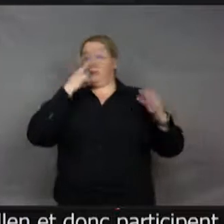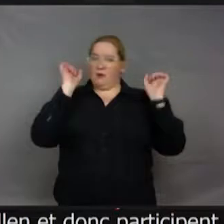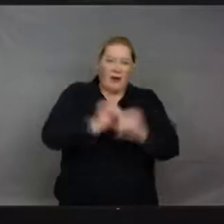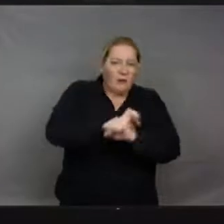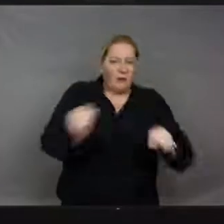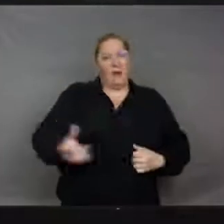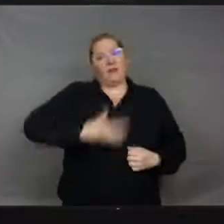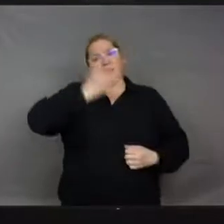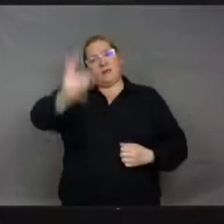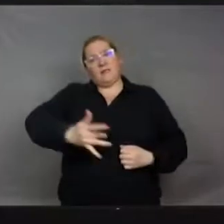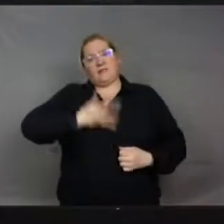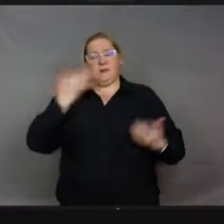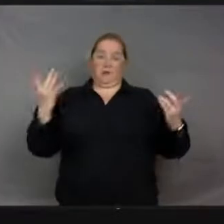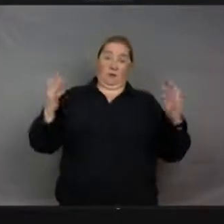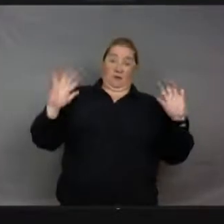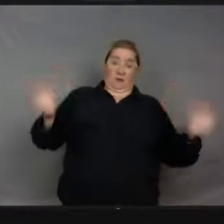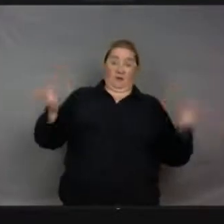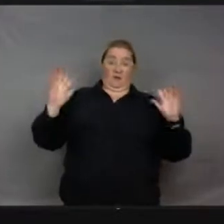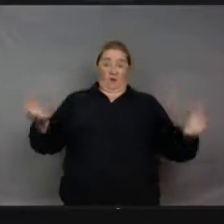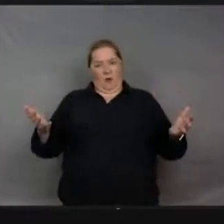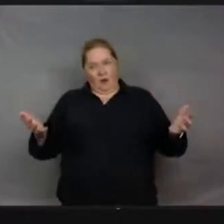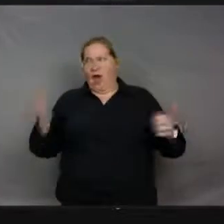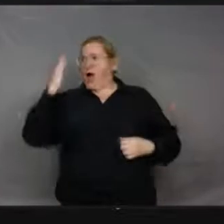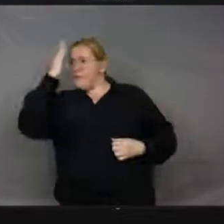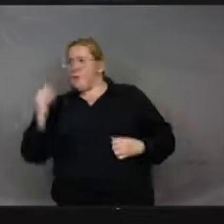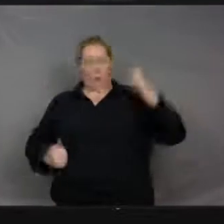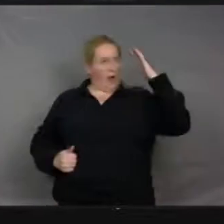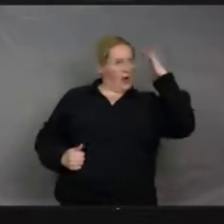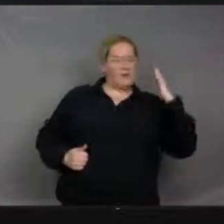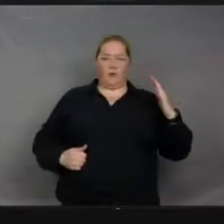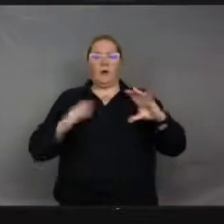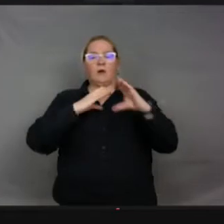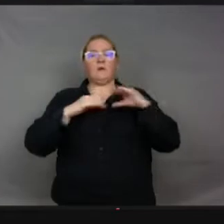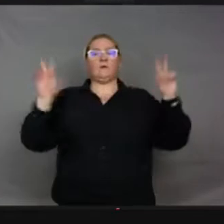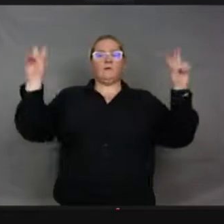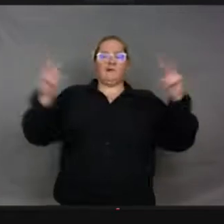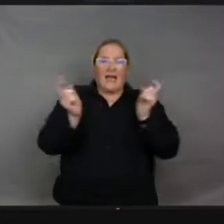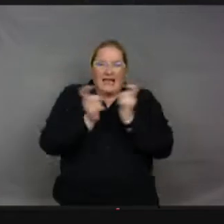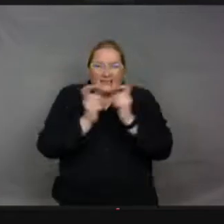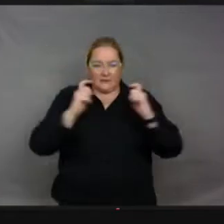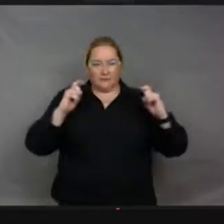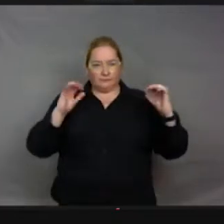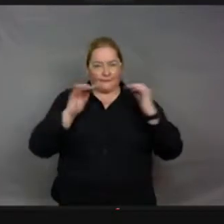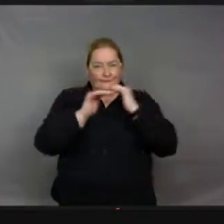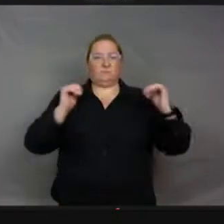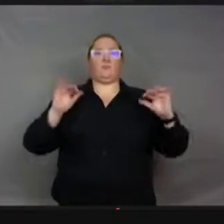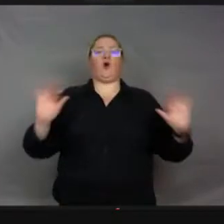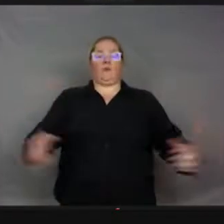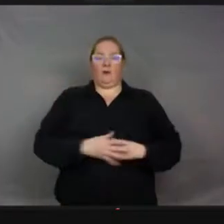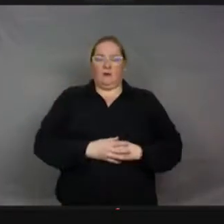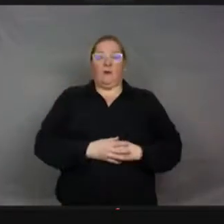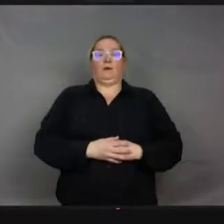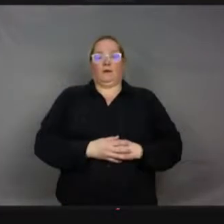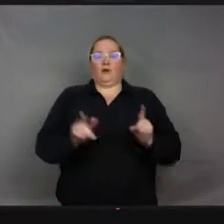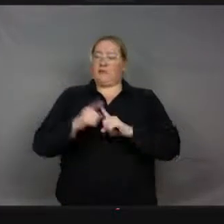communication électrique entre les animaux. On découvre des tas de choses, on en a beaucoup parlé chez les poissons. Alors... Et là où je suis allé trop vite,